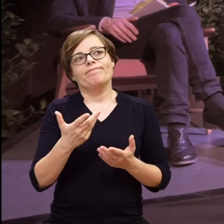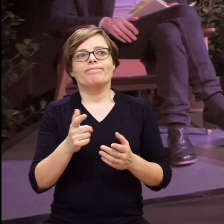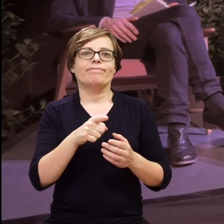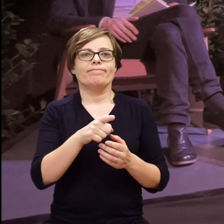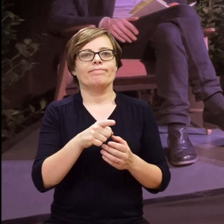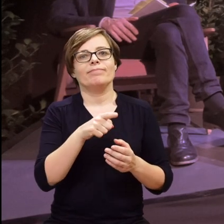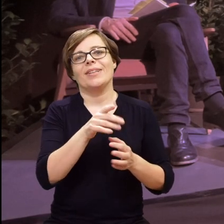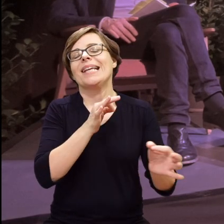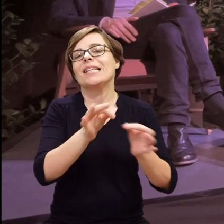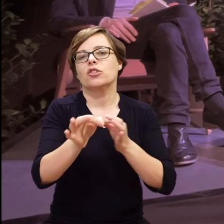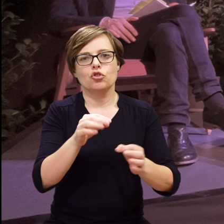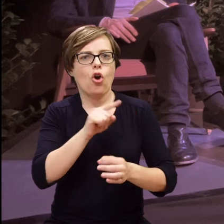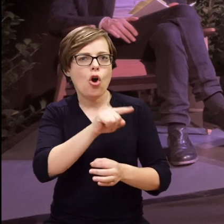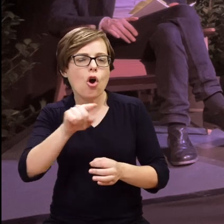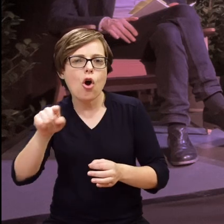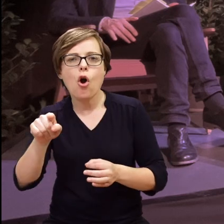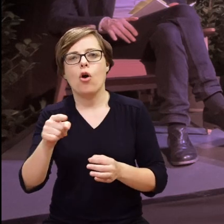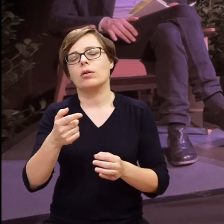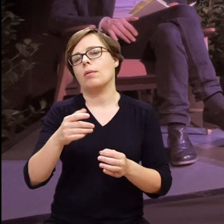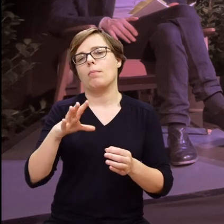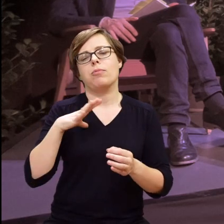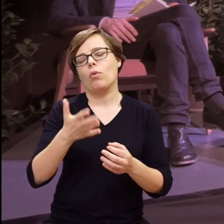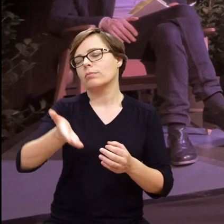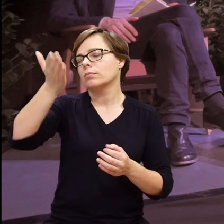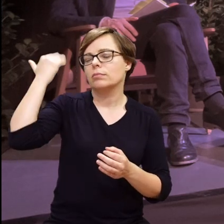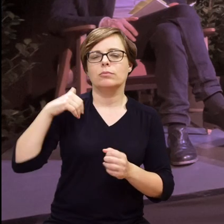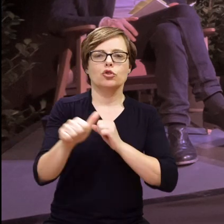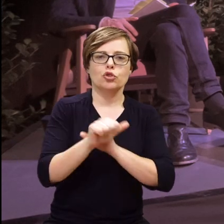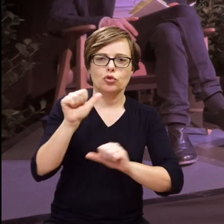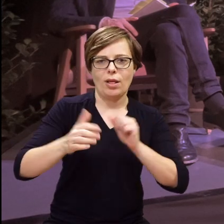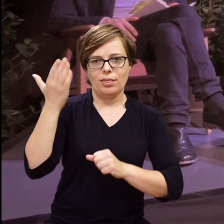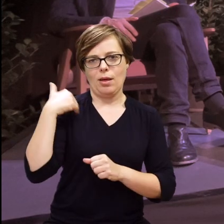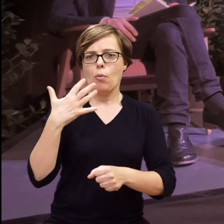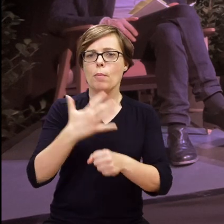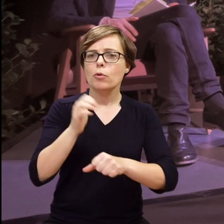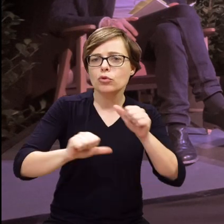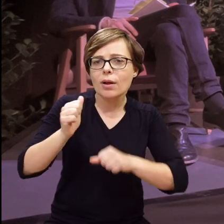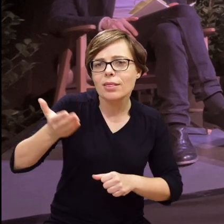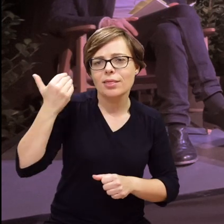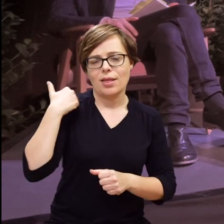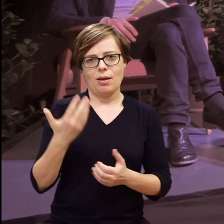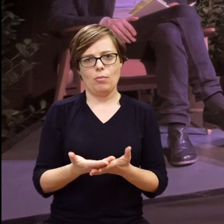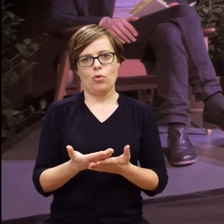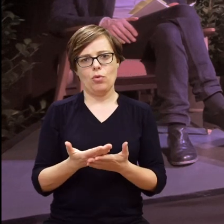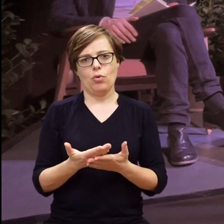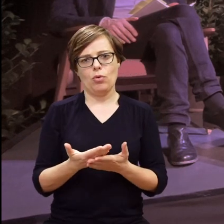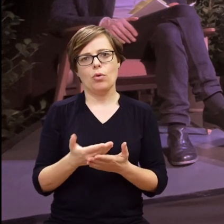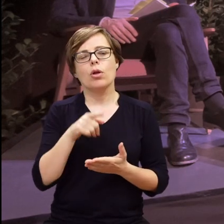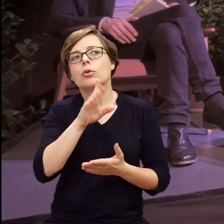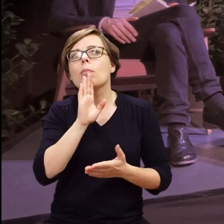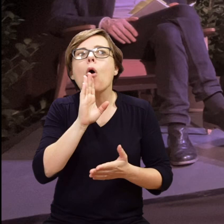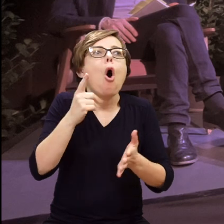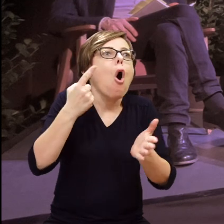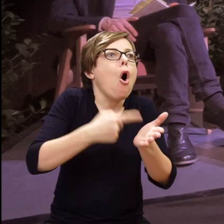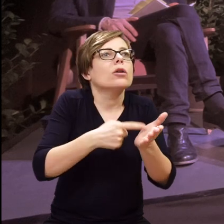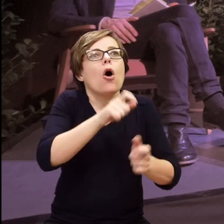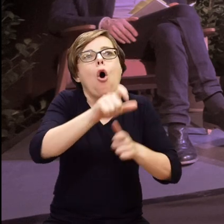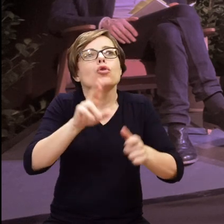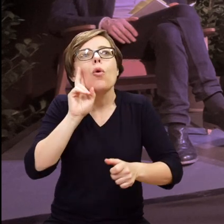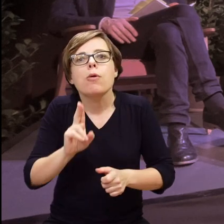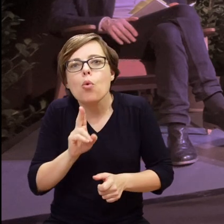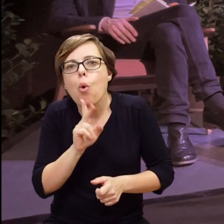I wydaje mi się, że gdyby jeszcze było tak, że te historie wszystkie są sprzed sześćdziesięciu, pięćdziesięciu lat i że to jest